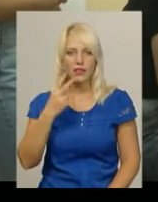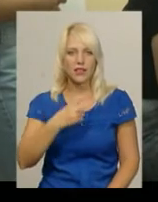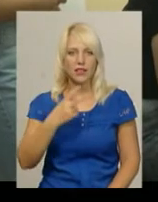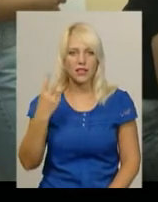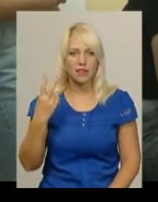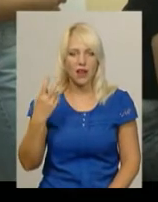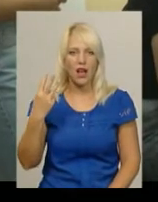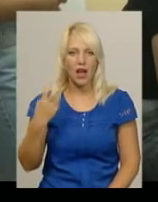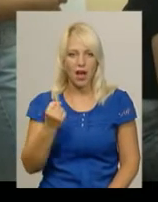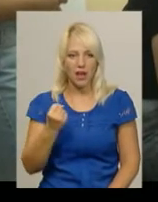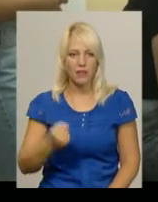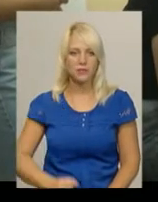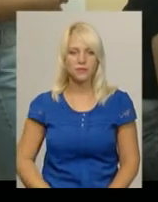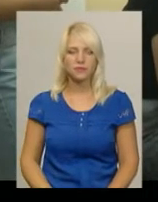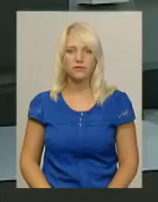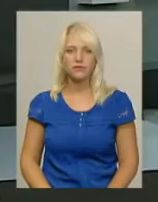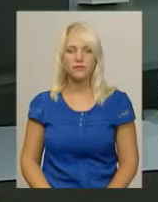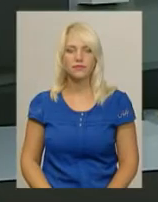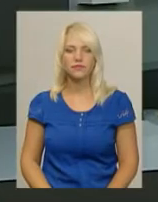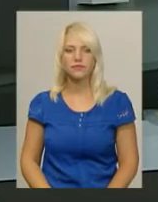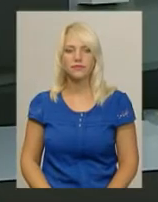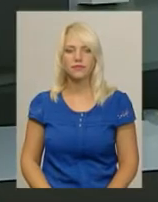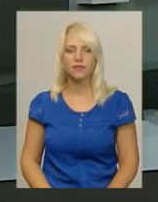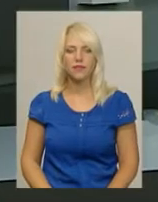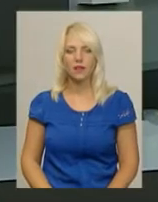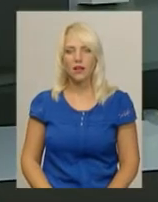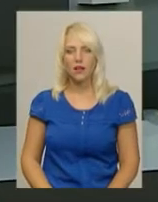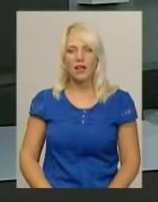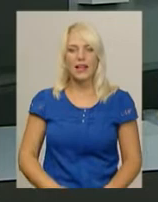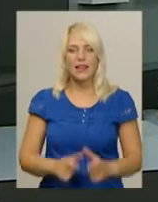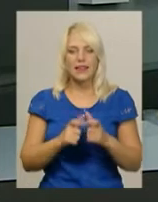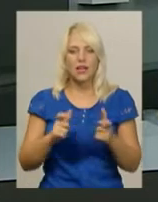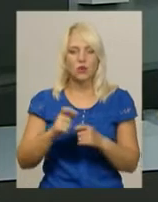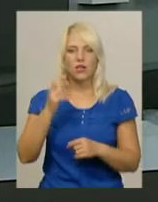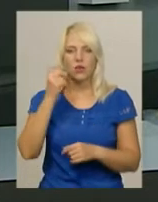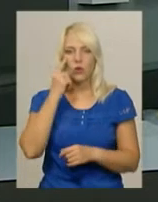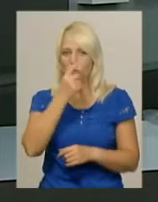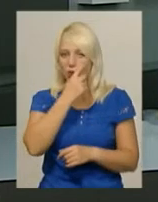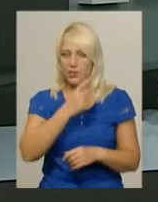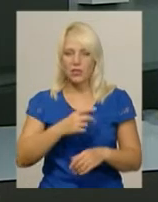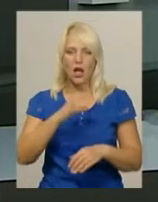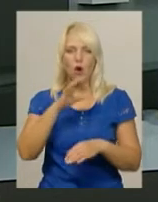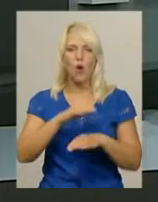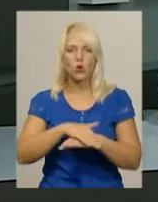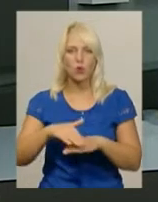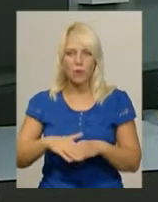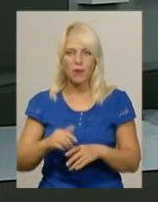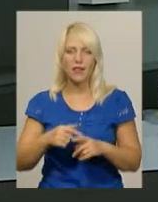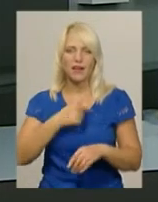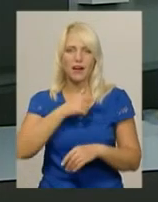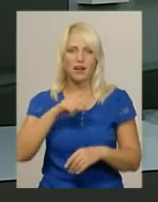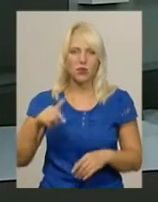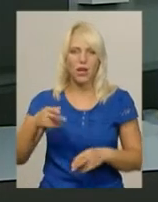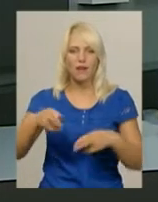Іван Мовчан, новини «Поділяцентр». Талони до окуліста, ортопеда-травматолога, хірурга, кардіолога